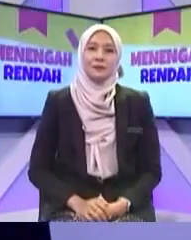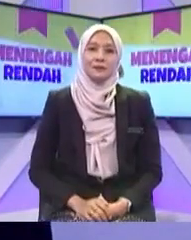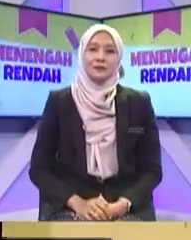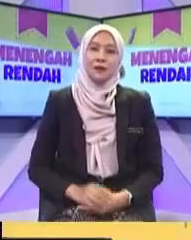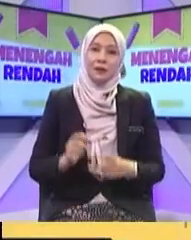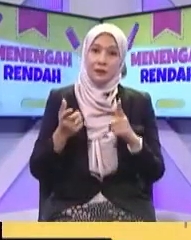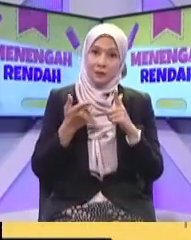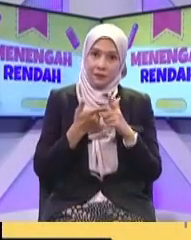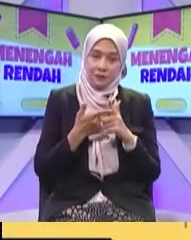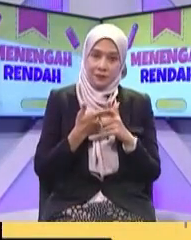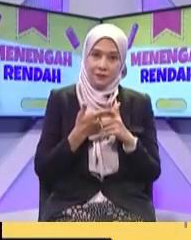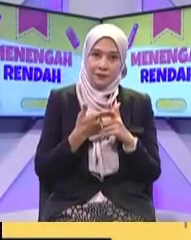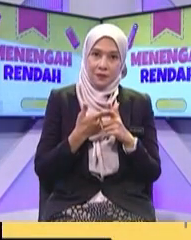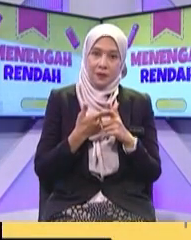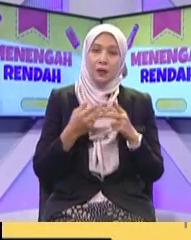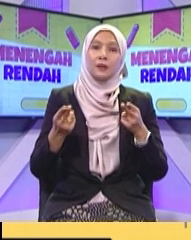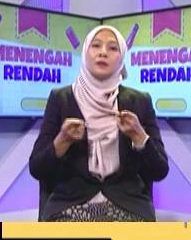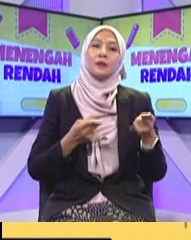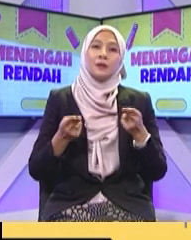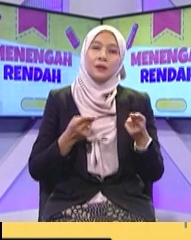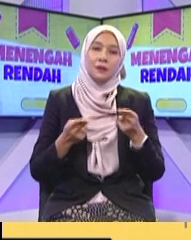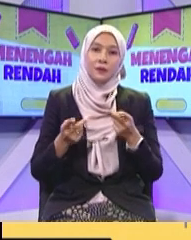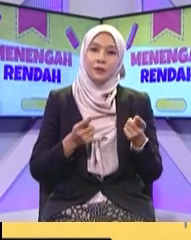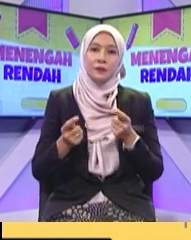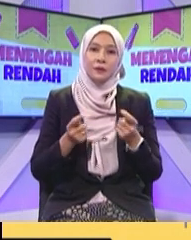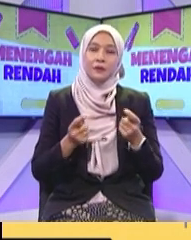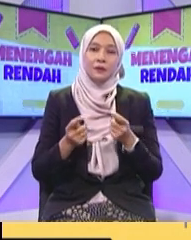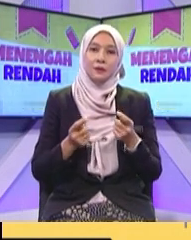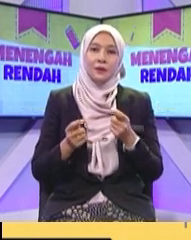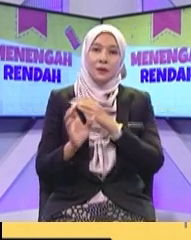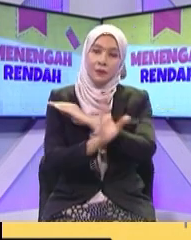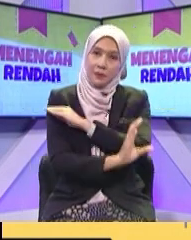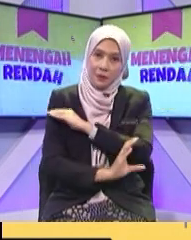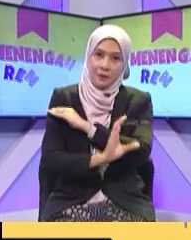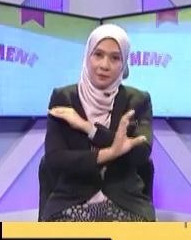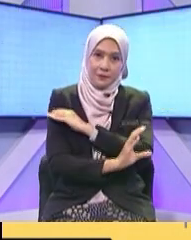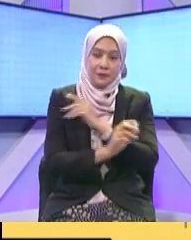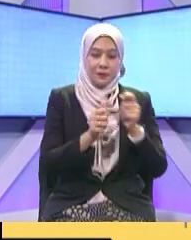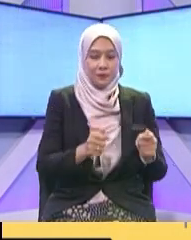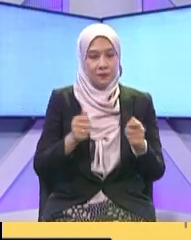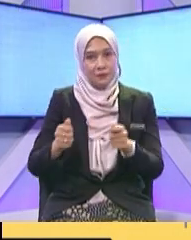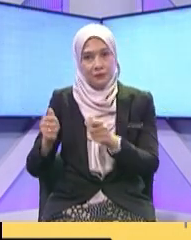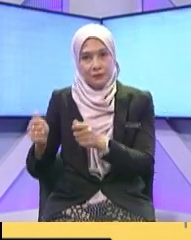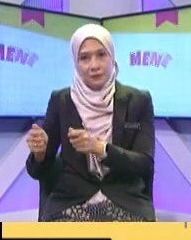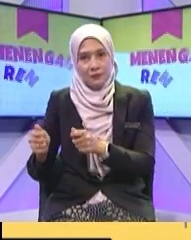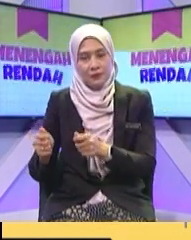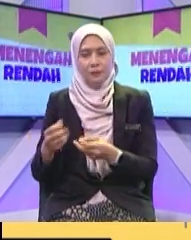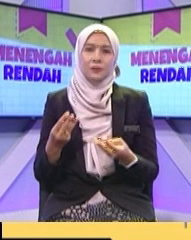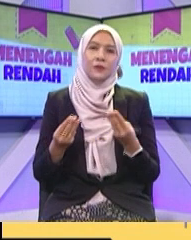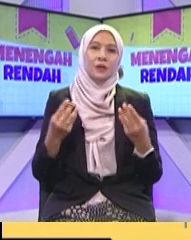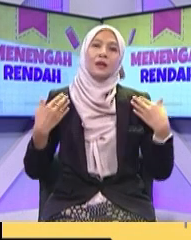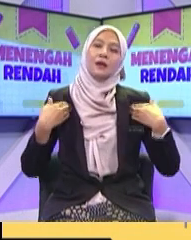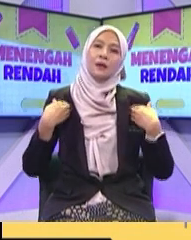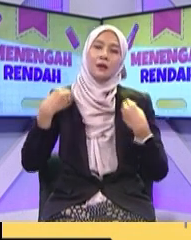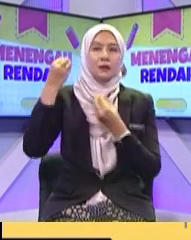Pengurusan dan Pertabiran negara Lebih sistematik Dan teratur Okey mungkin Ada maklumat-maklumat Penting Yang perlu diketahui Oleh